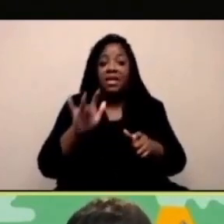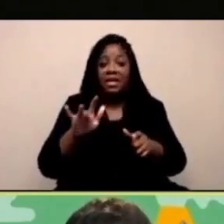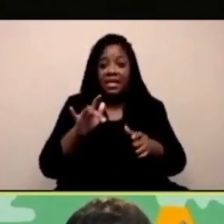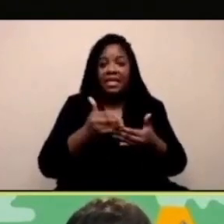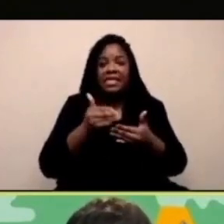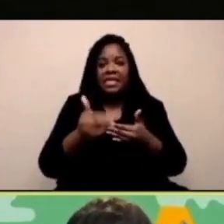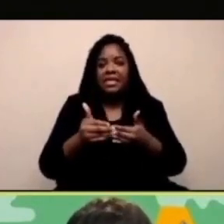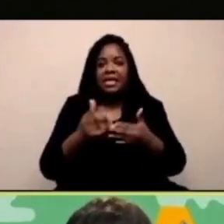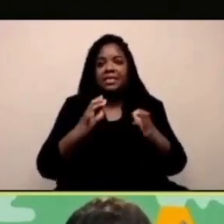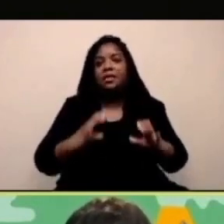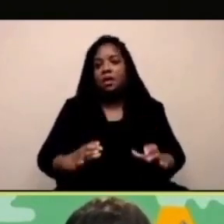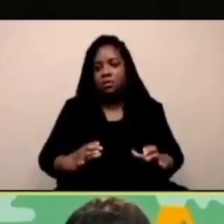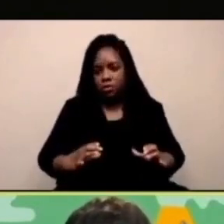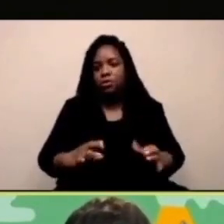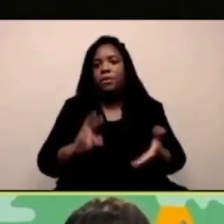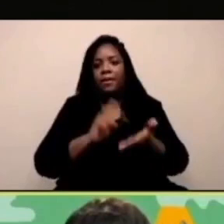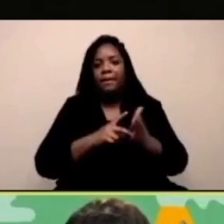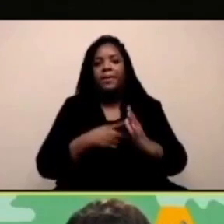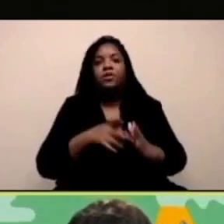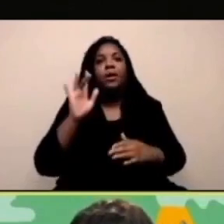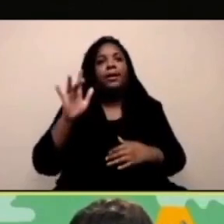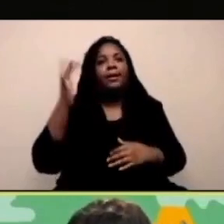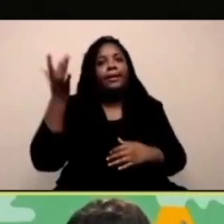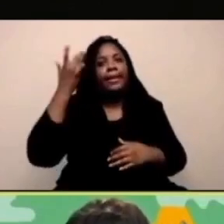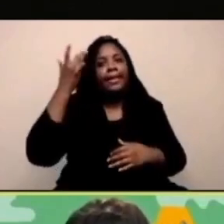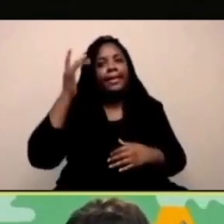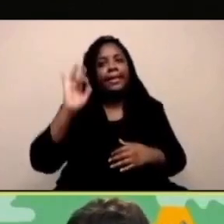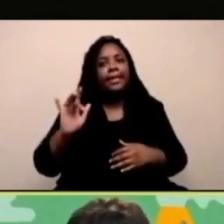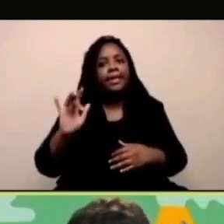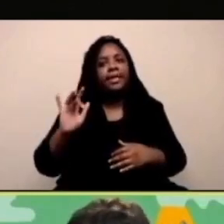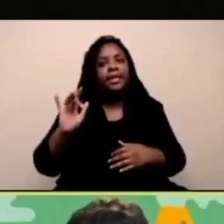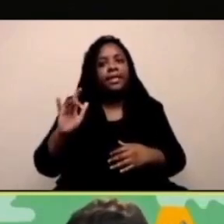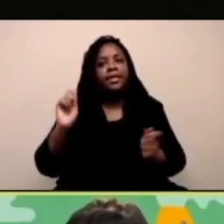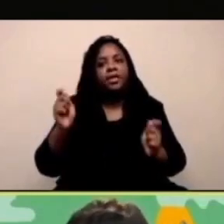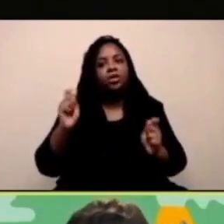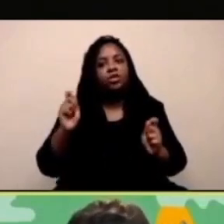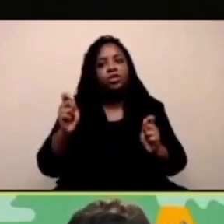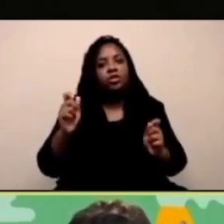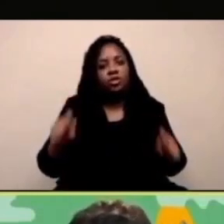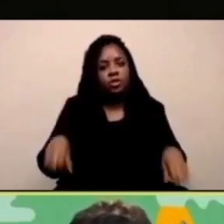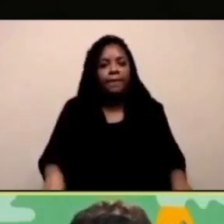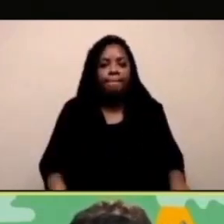Il codice è molto similare come quello che vi ho mostrato prima ma quando facciamo clic